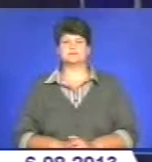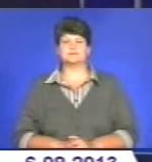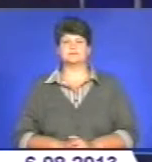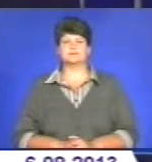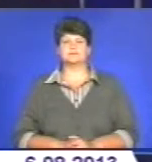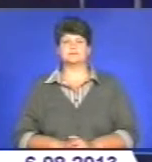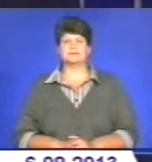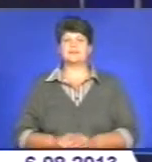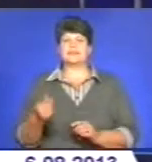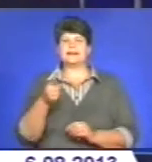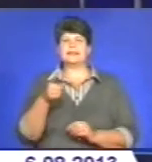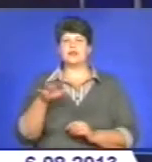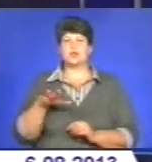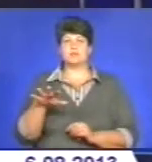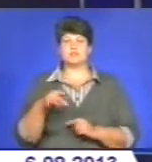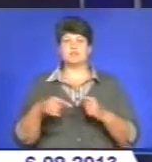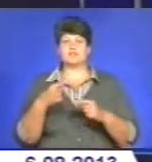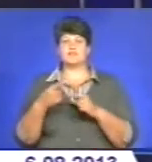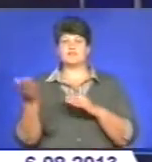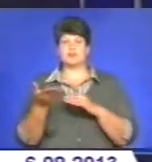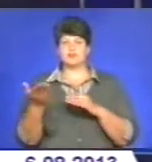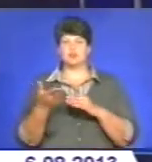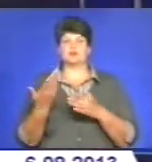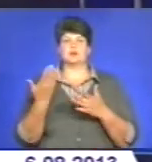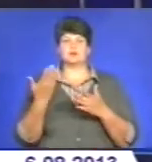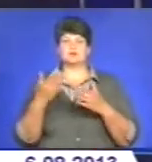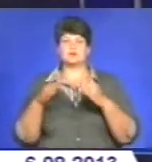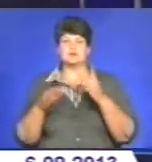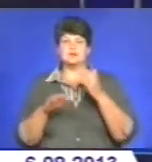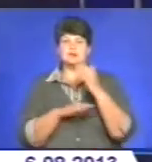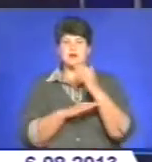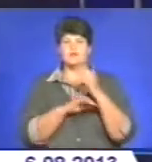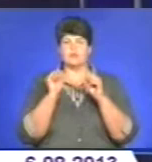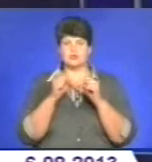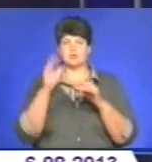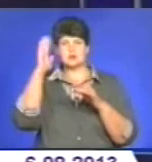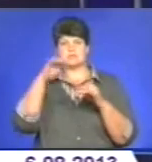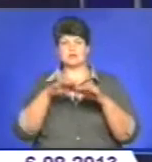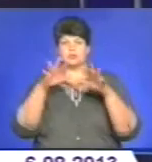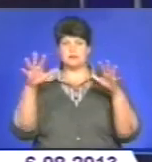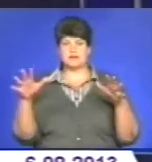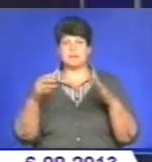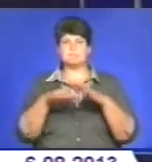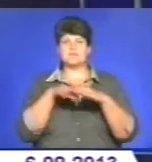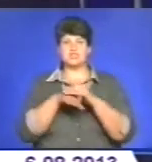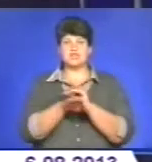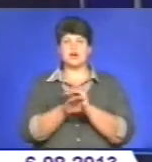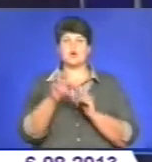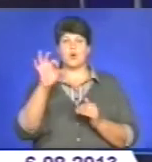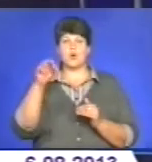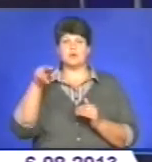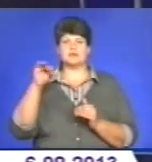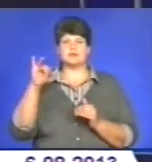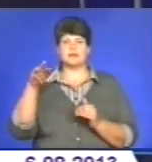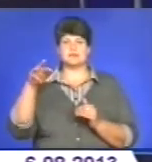На Тернопільщині через вирубку дерев може затопити унікальну печеру Оптимістична. Про це повідомили любителі